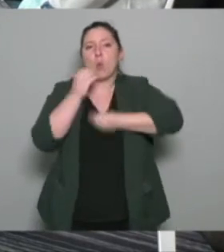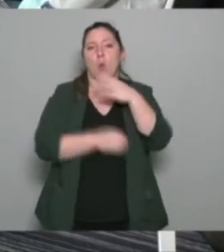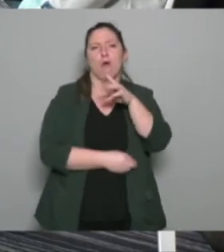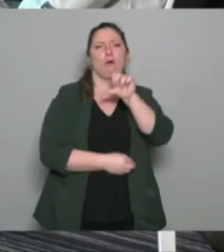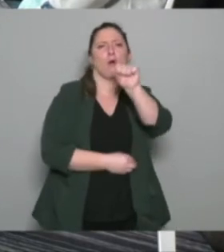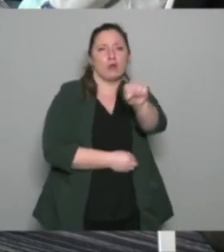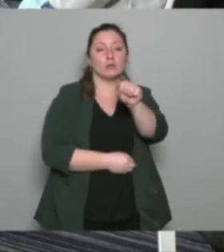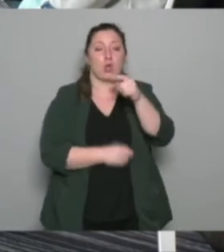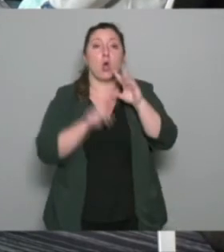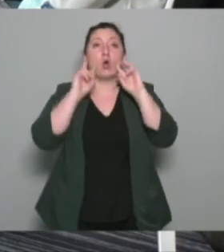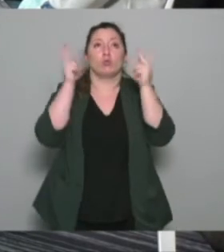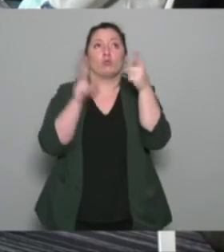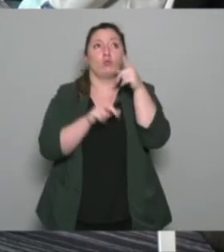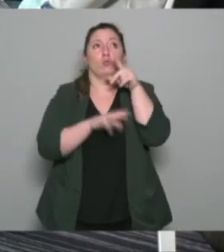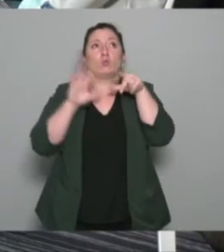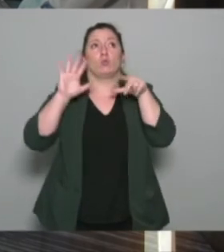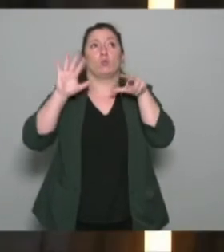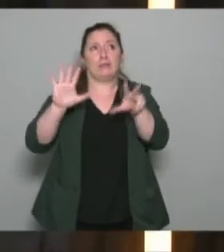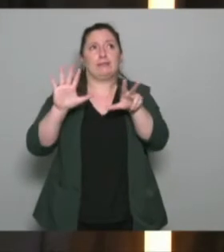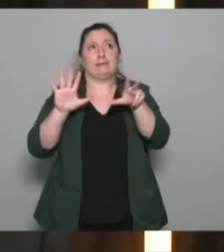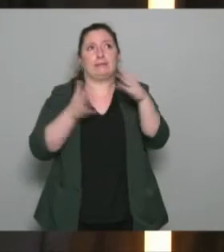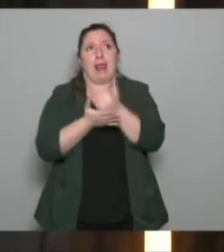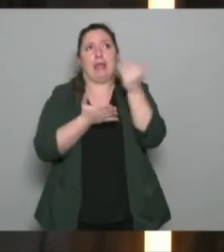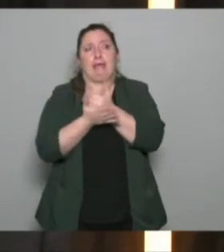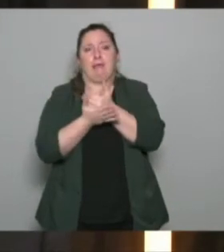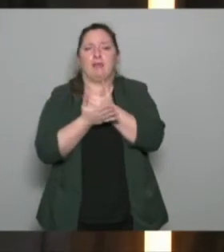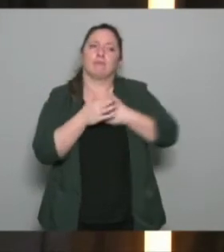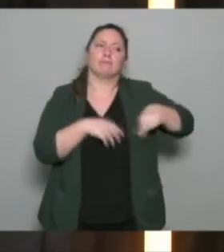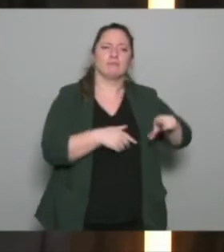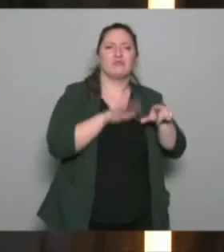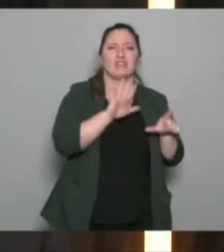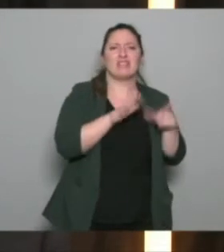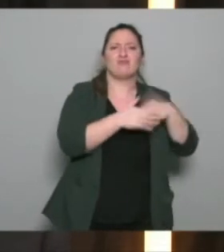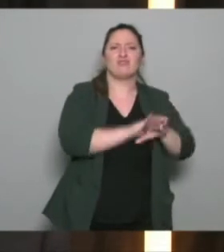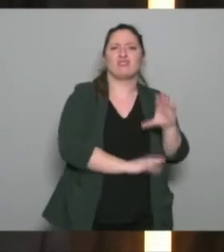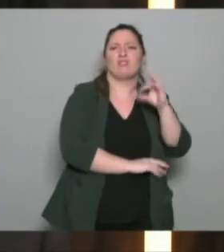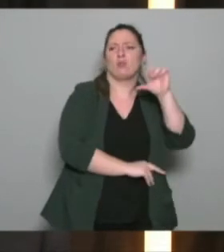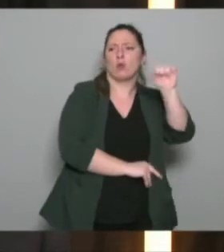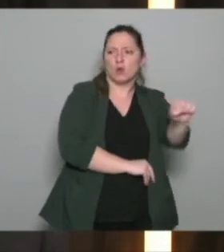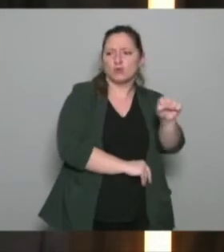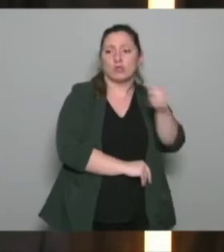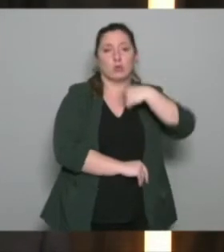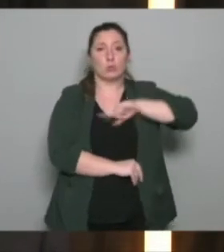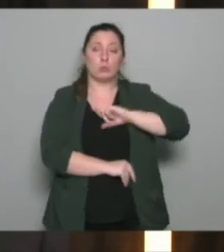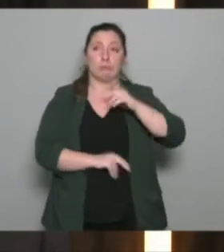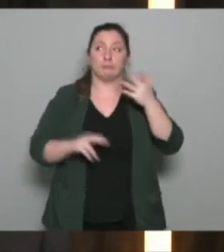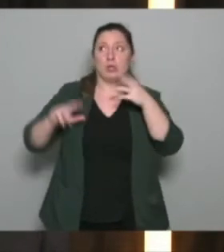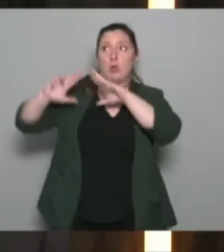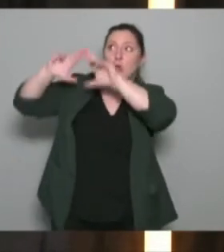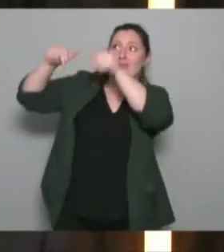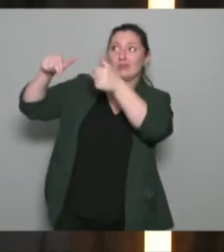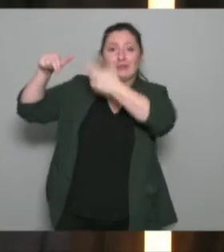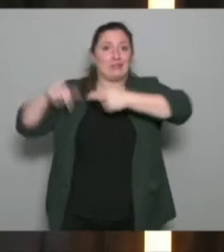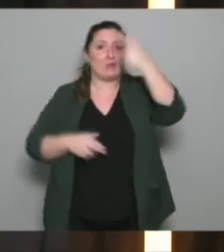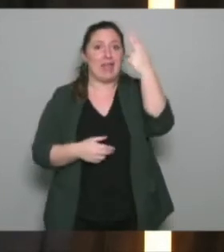salariés 8 à la ligue 5 au cross on est régi dans le sport par la convention collective nationale du sport donc on doit respecter